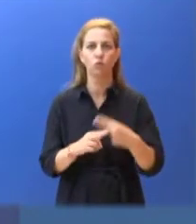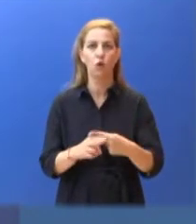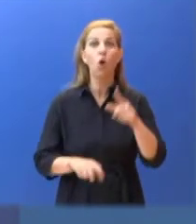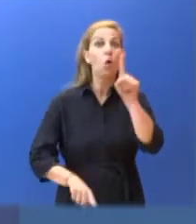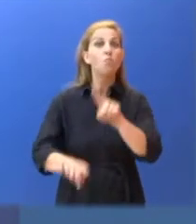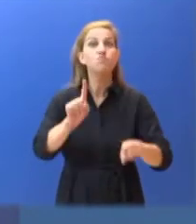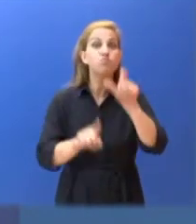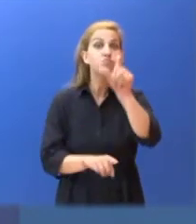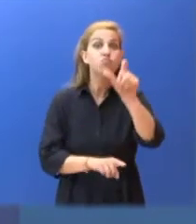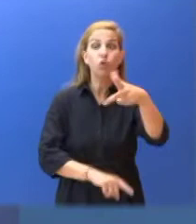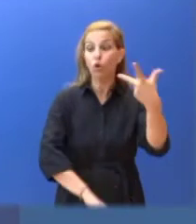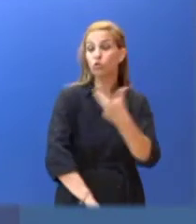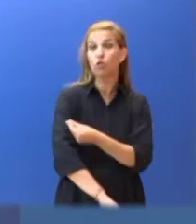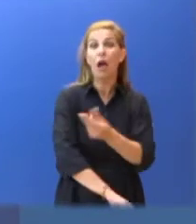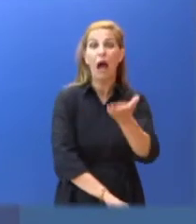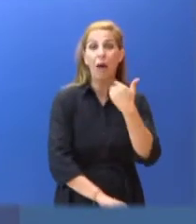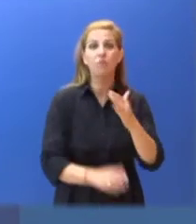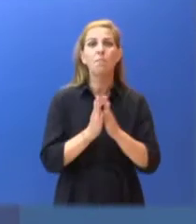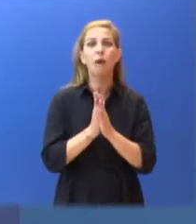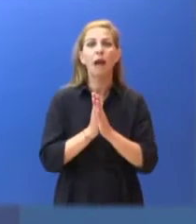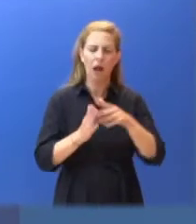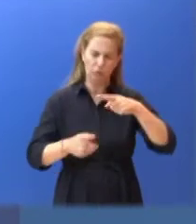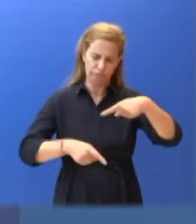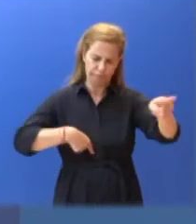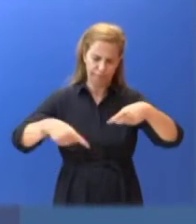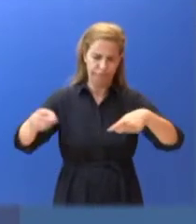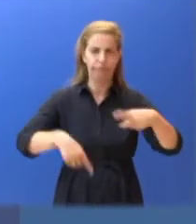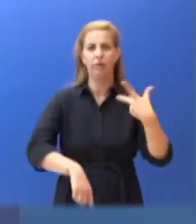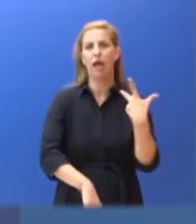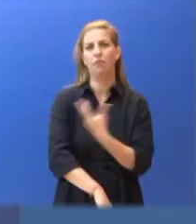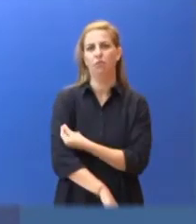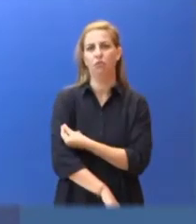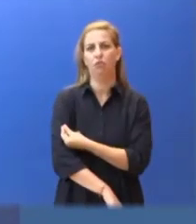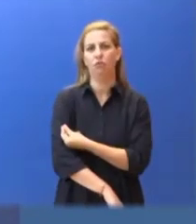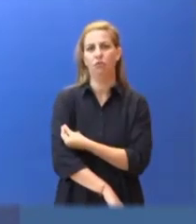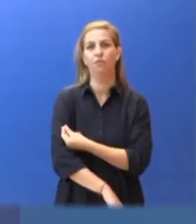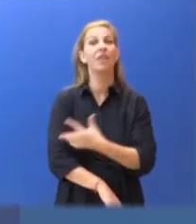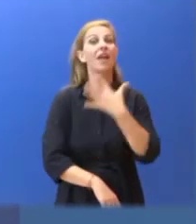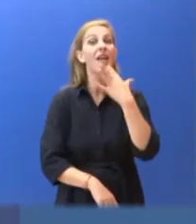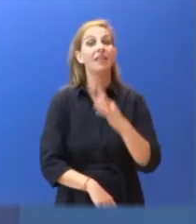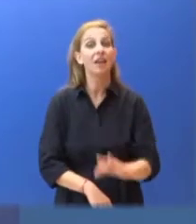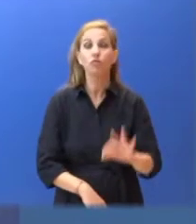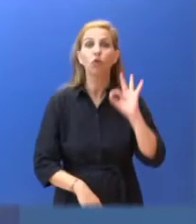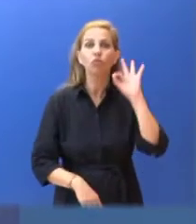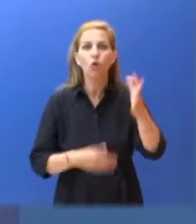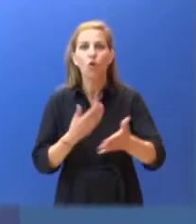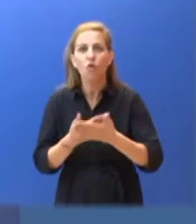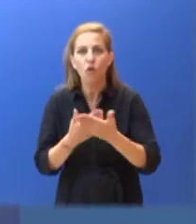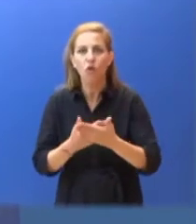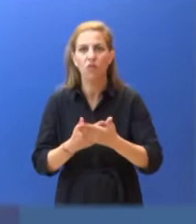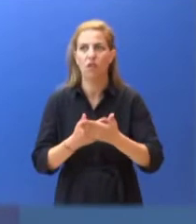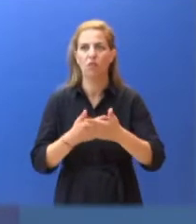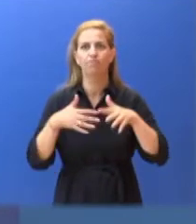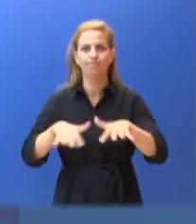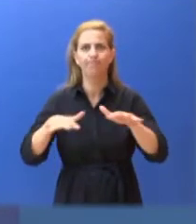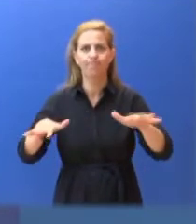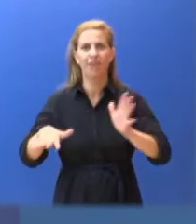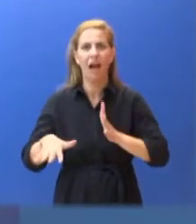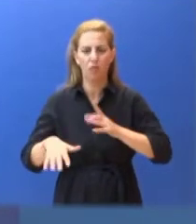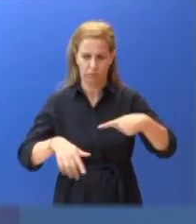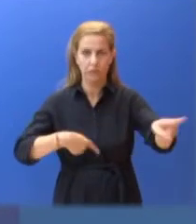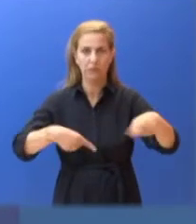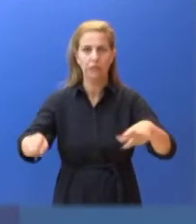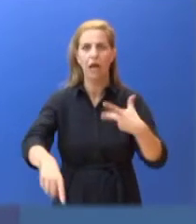έχουν κάνει ακόμα πρέπει να σπεύσουν να εμβολιαστούν. Σε αυτή την κατεύθυνση, για να ενισχύσουμε τον εμβολιασμό, ο Πρωθυπουργός και η Κυβέρνηση